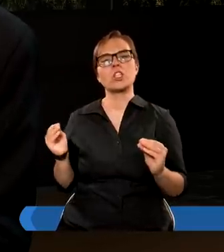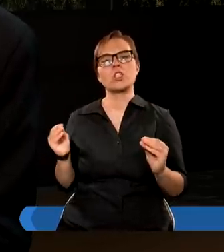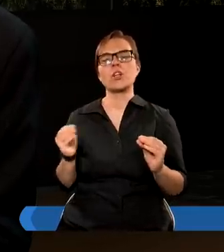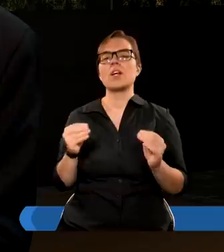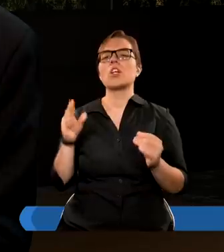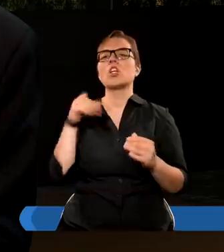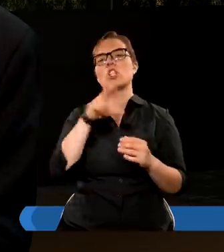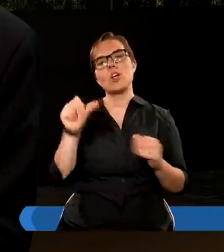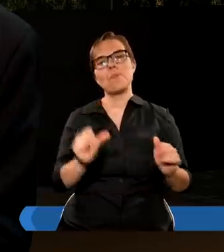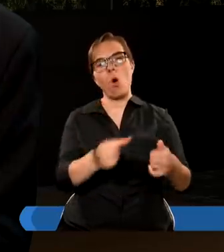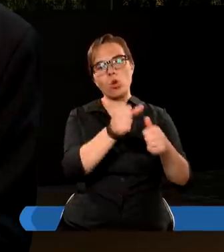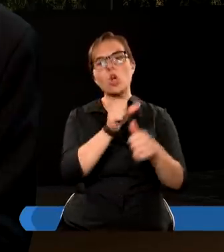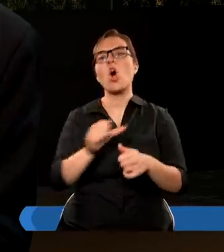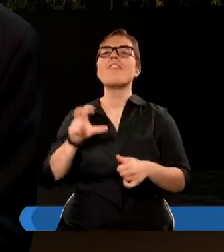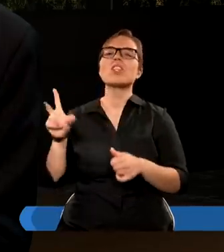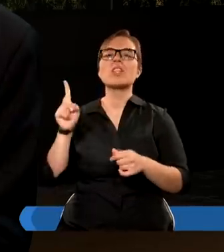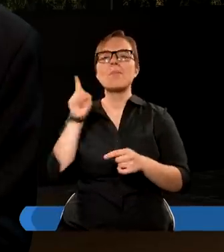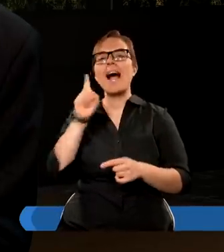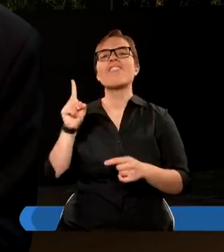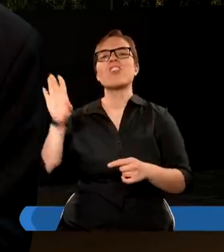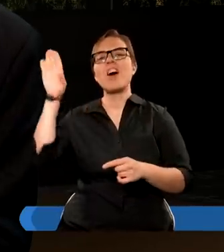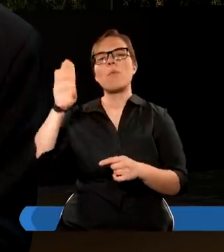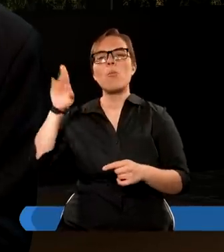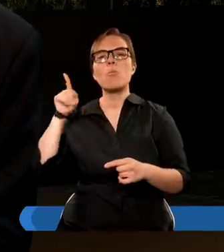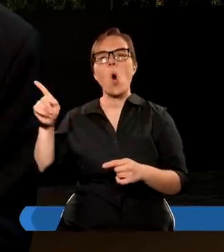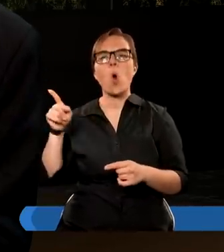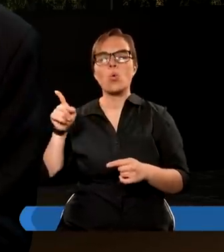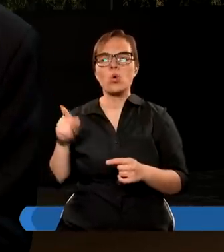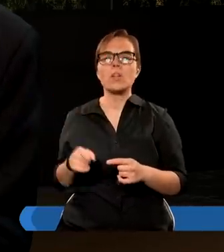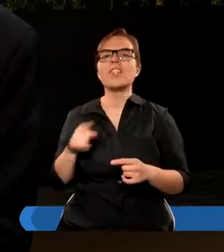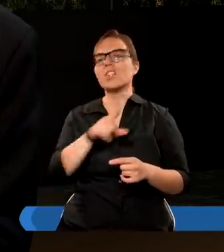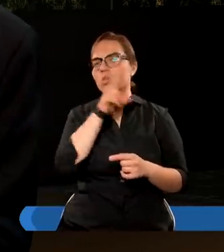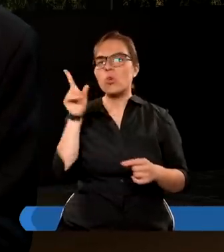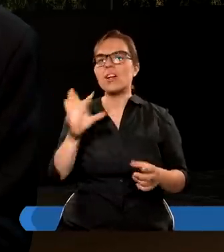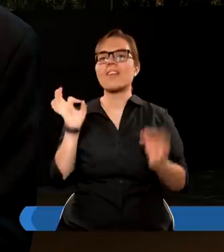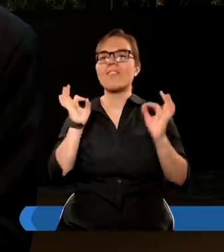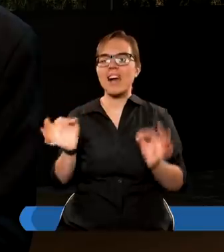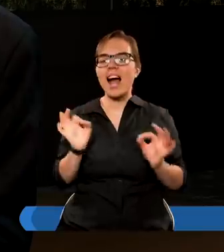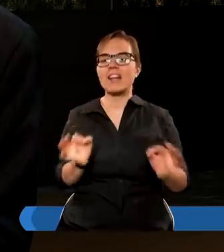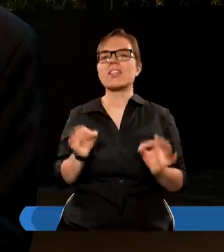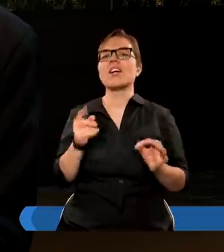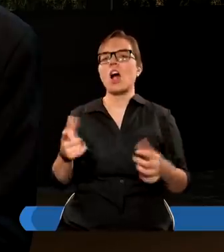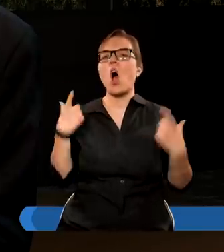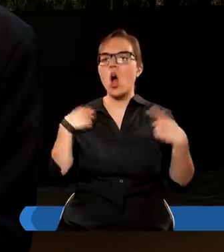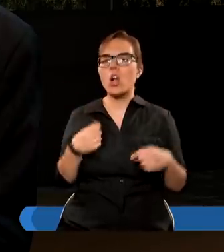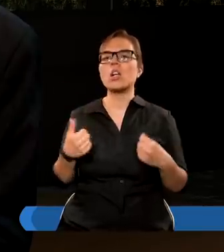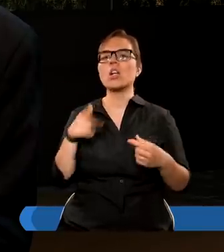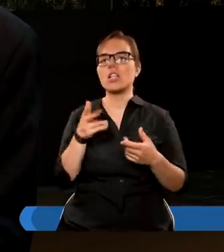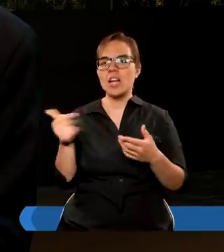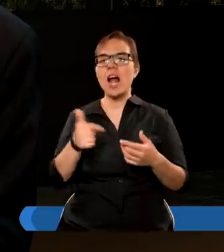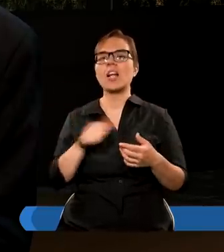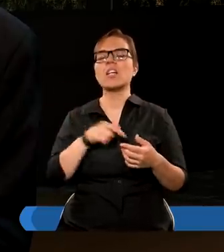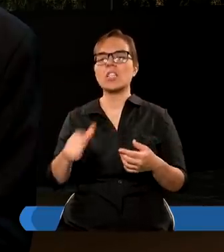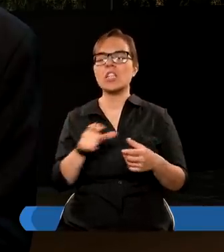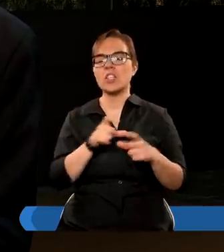rozwiniemy tę myśl w tym poselstwie, ale na początku wybierz właściwego, właściwe osobę, której należy się